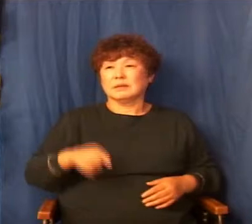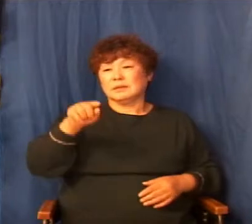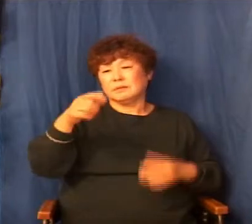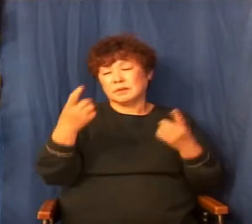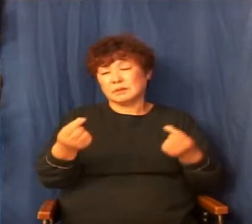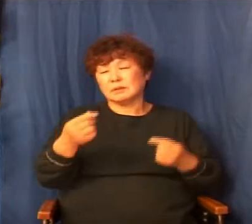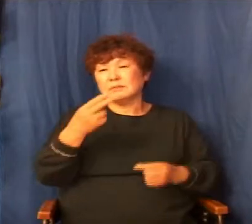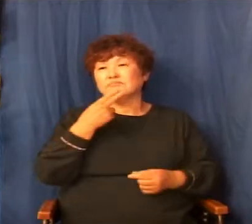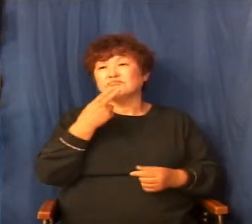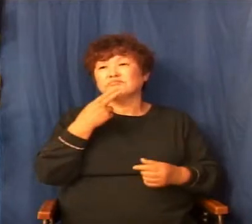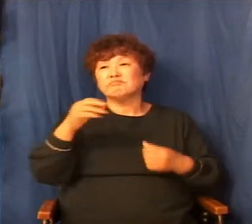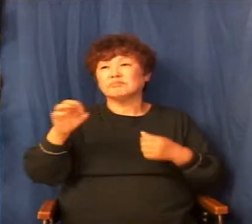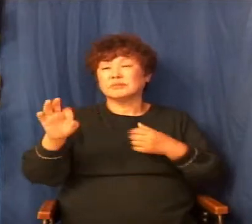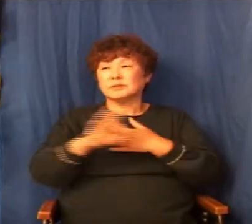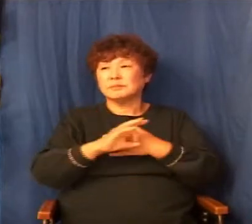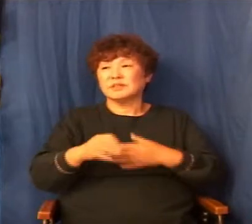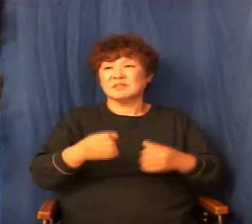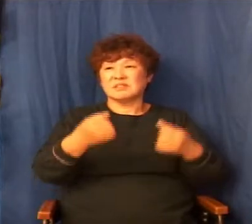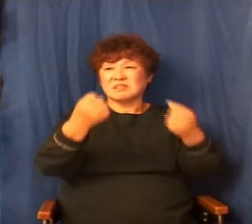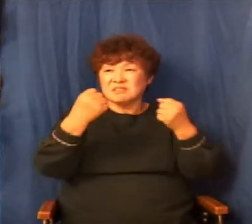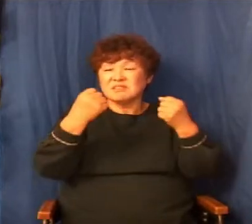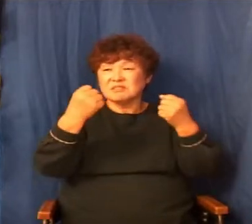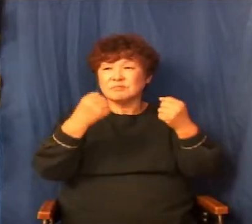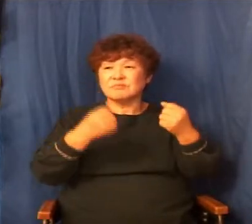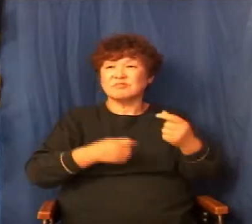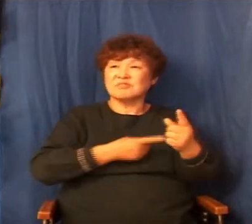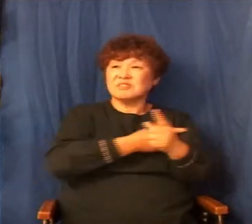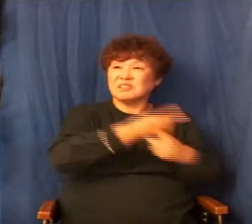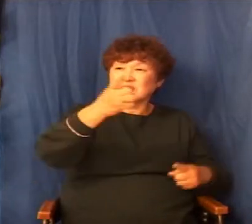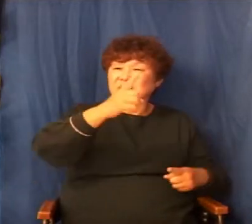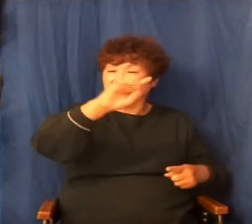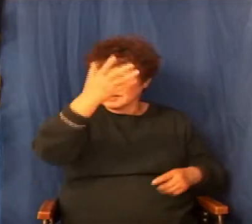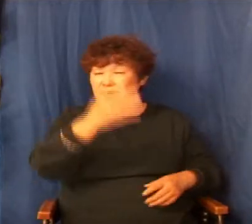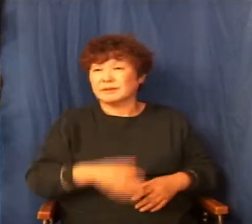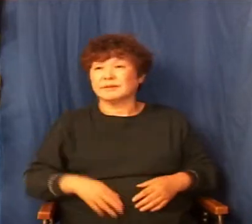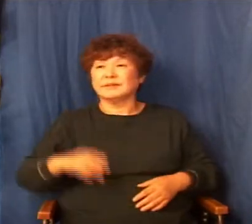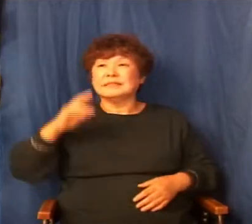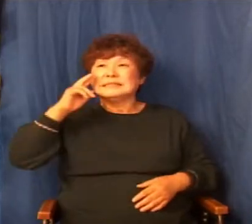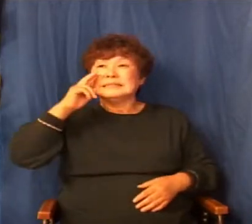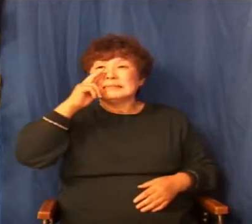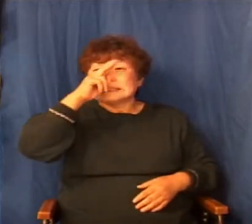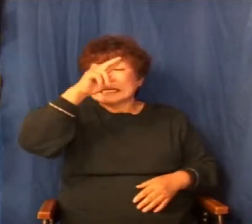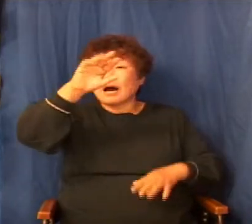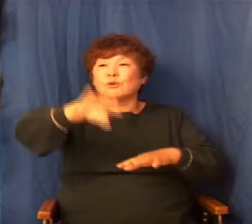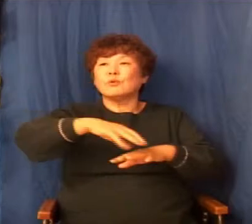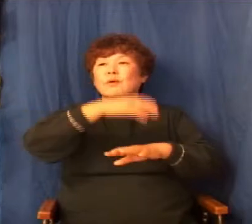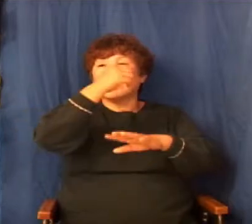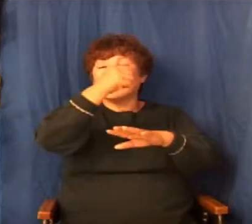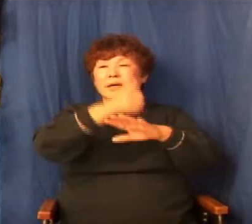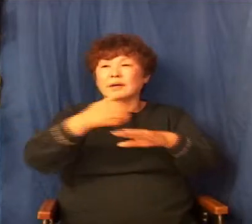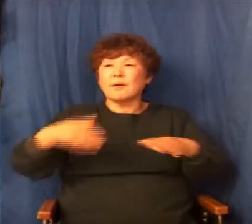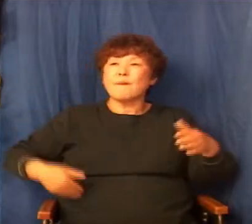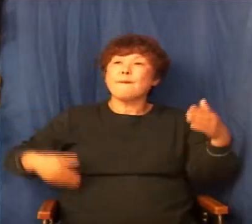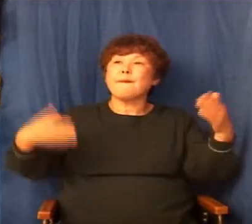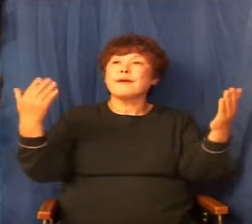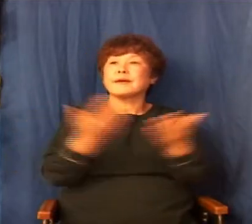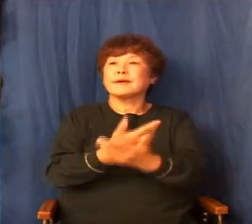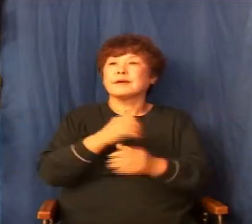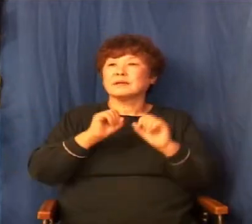그래서 제가 보니까 사울에게는 하나님께서 돌이킬 기회를 유난히 많이 주셨어요.